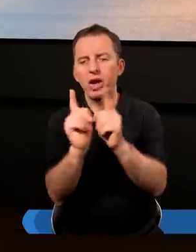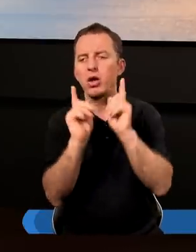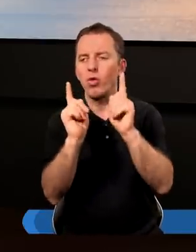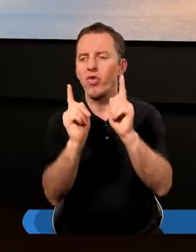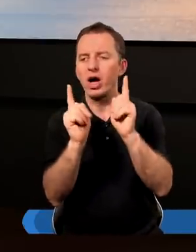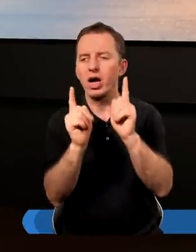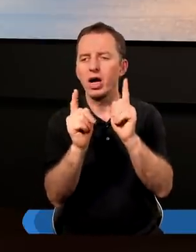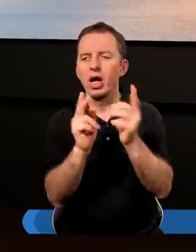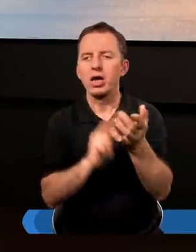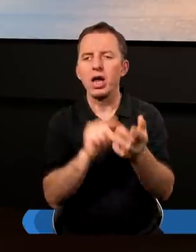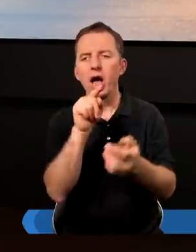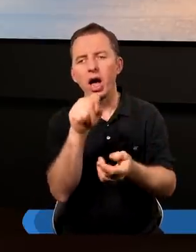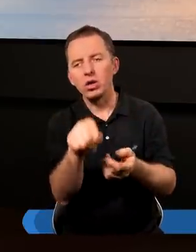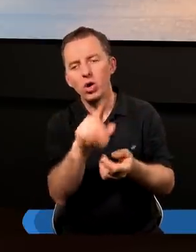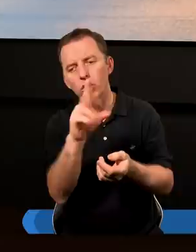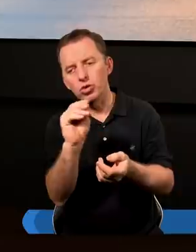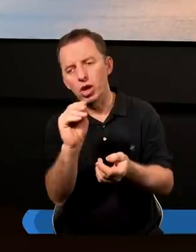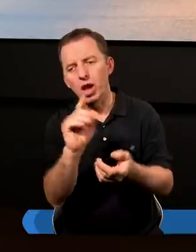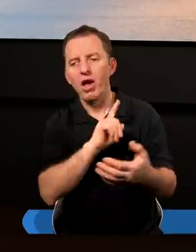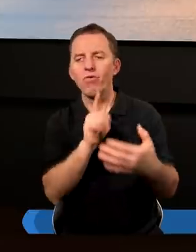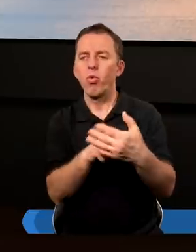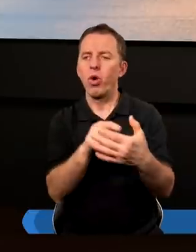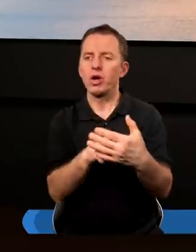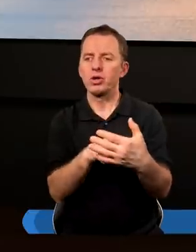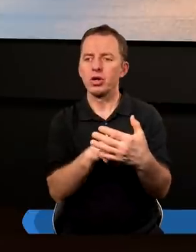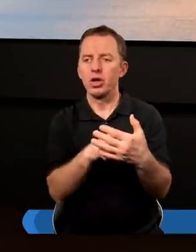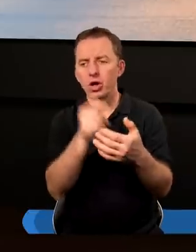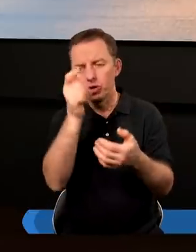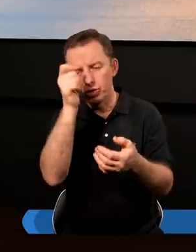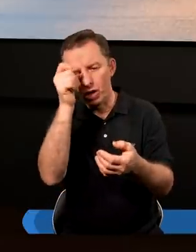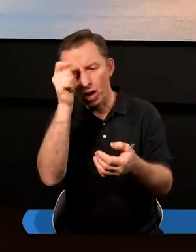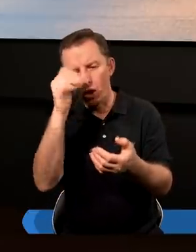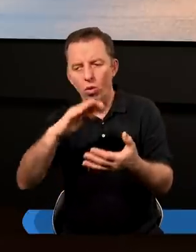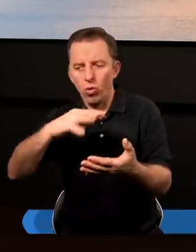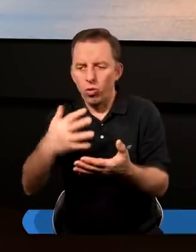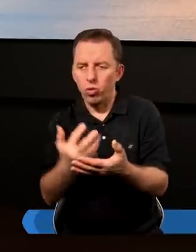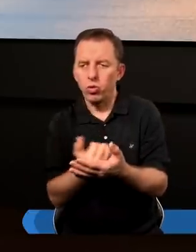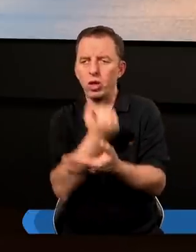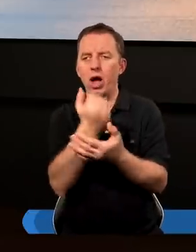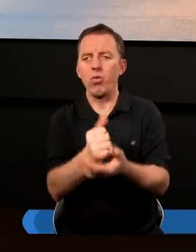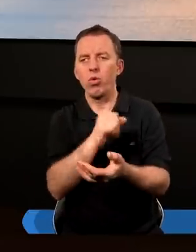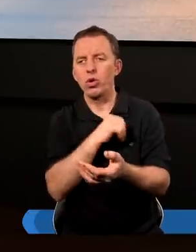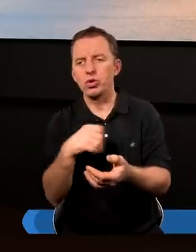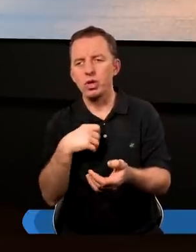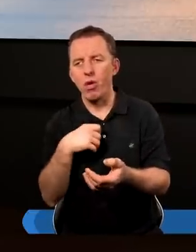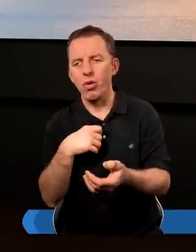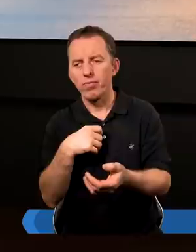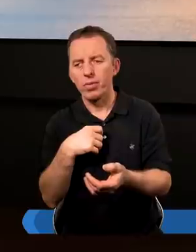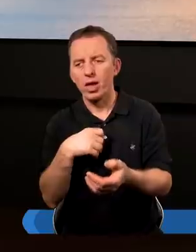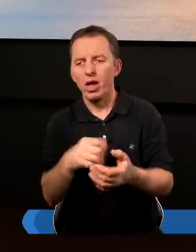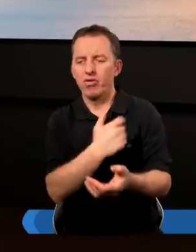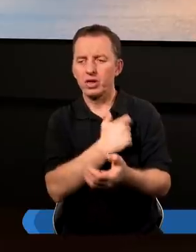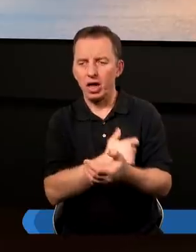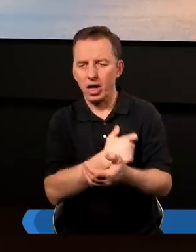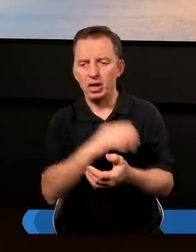uwagę na to, że właśnie szatanowi udało się w